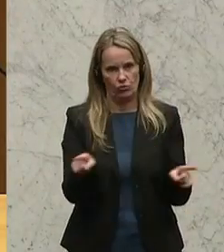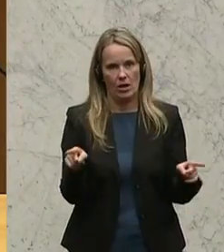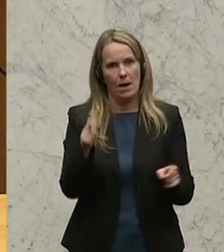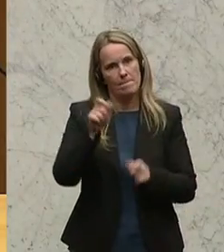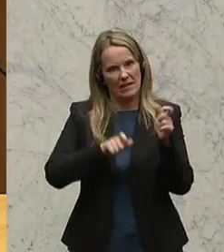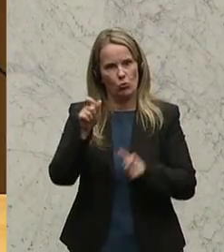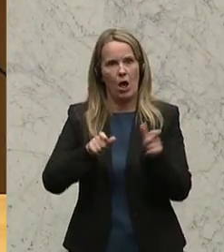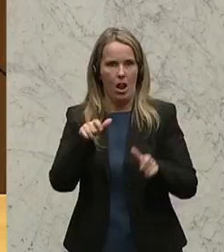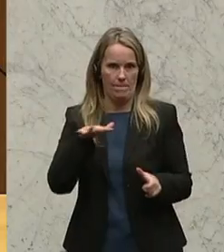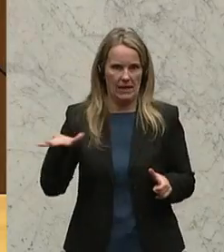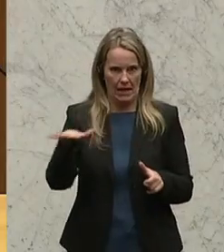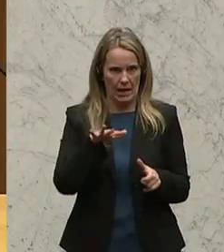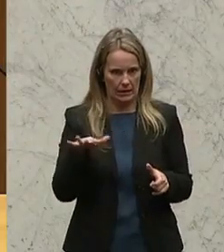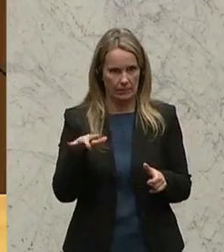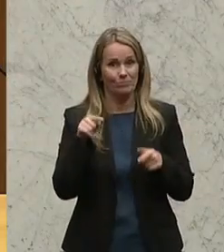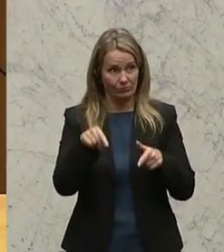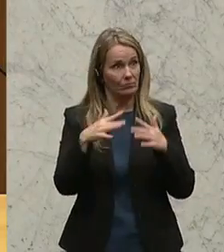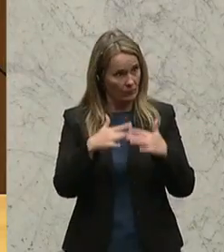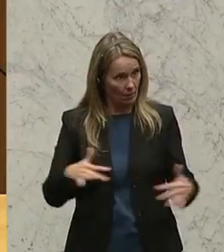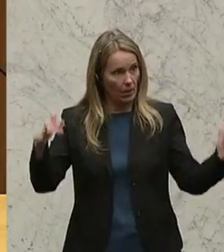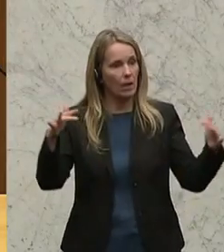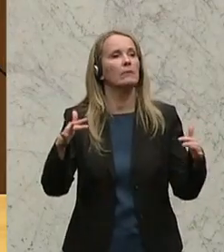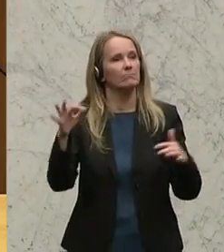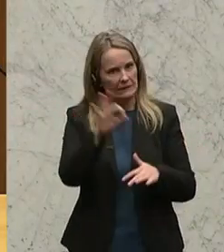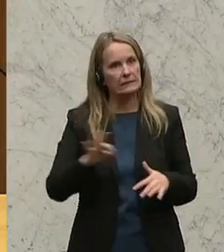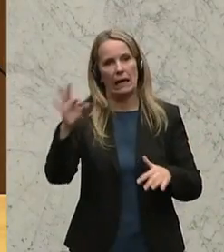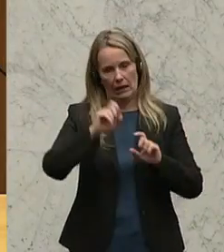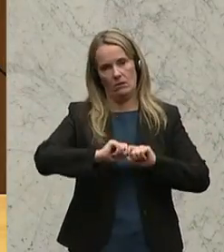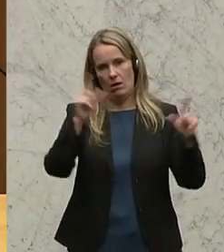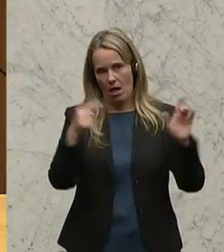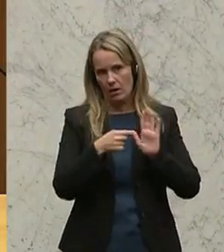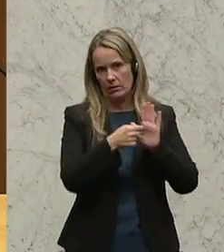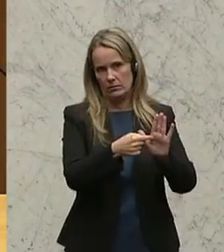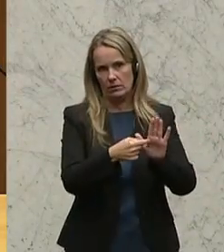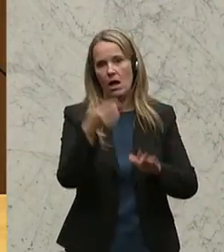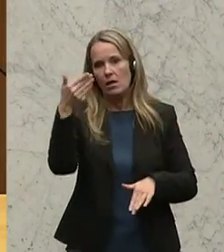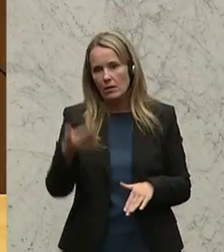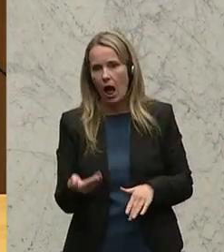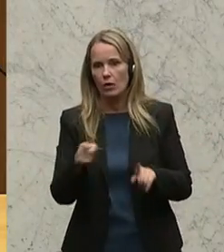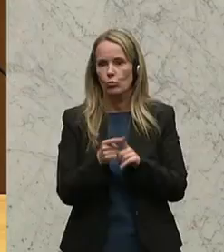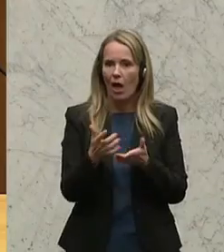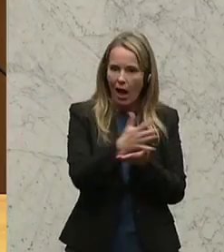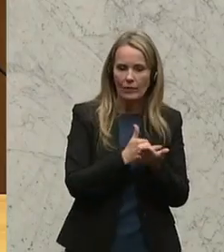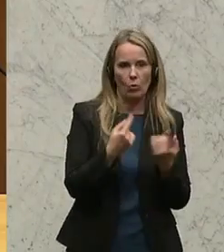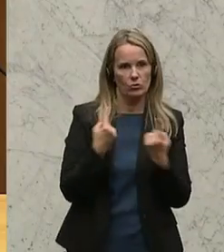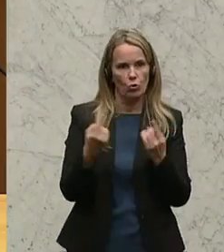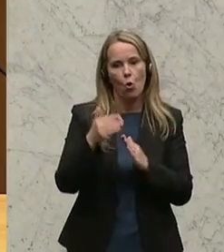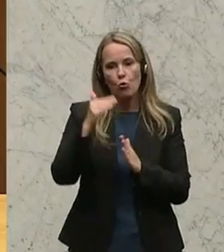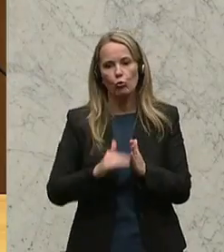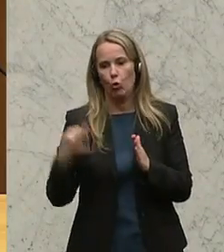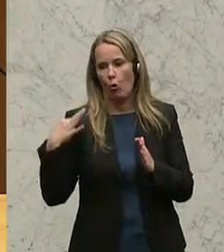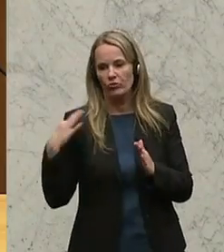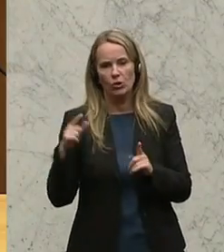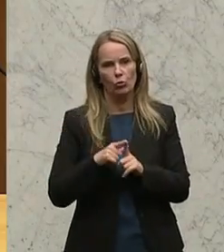der Personalbereich. Auch hier hat das Parlament ein klares Zeichen gesetzt. Wir haben die Gehalts und Einkommenssituation für Unteroffiziere und